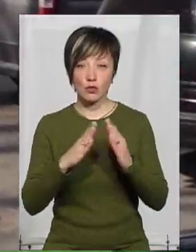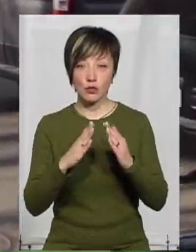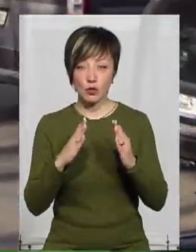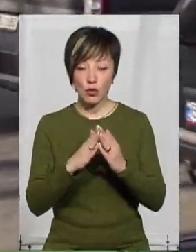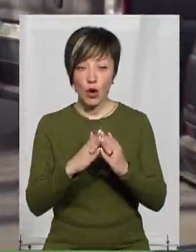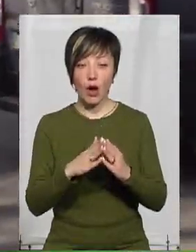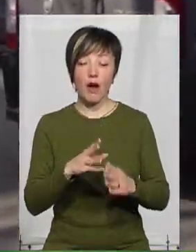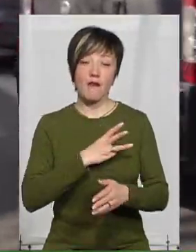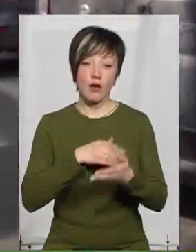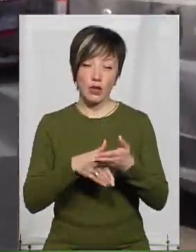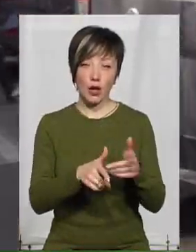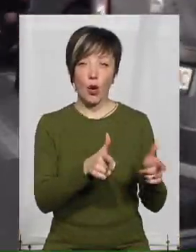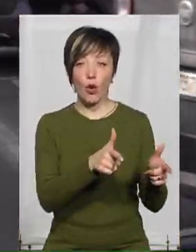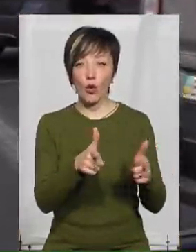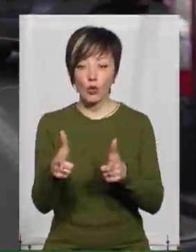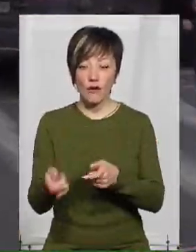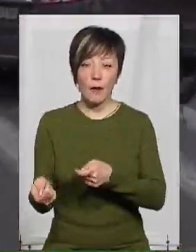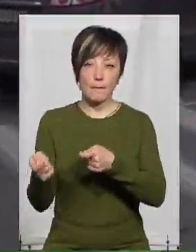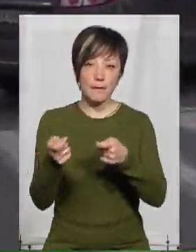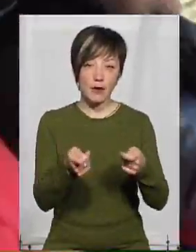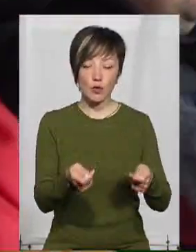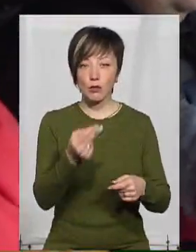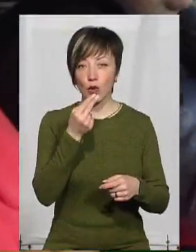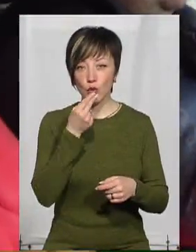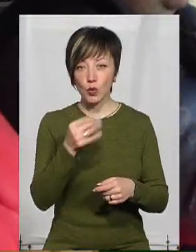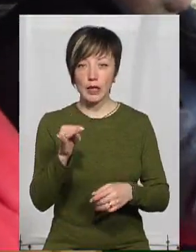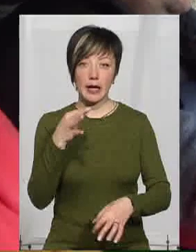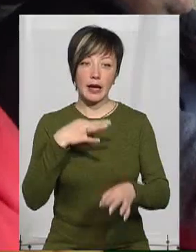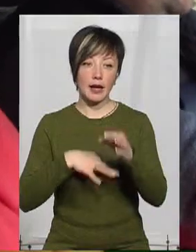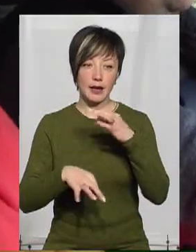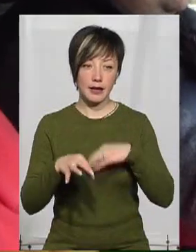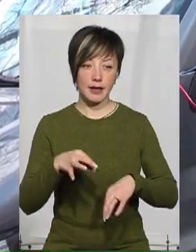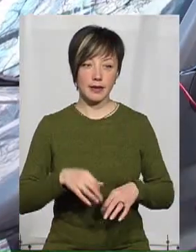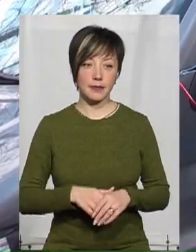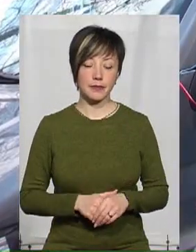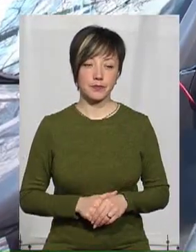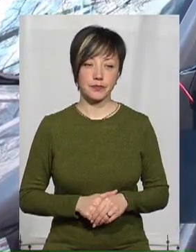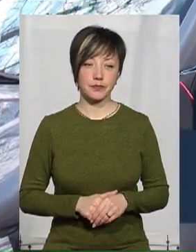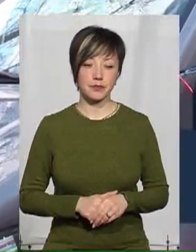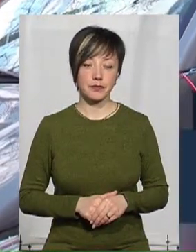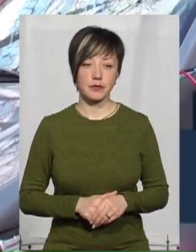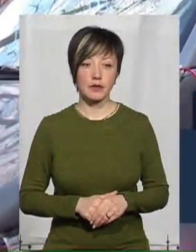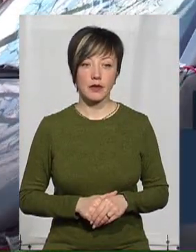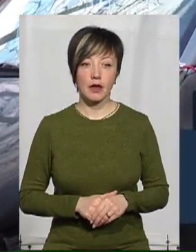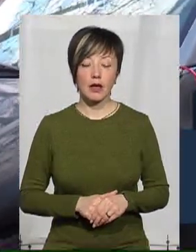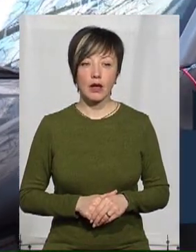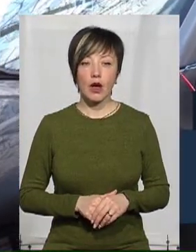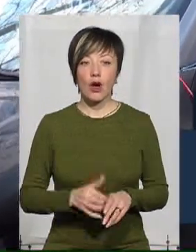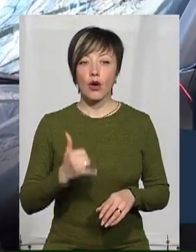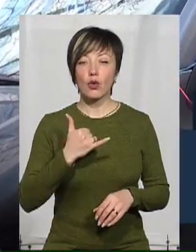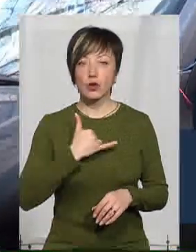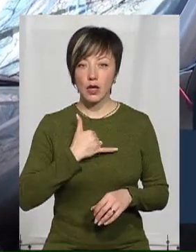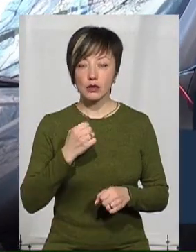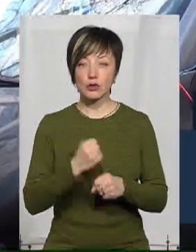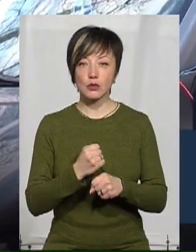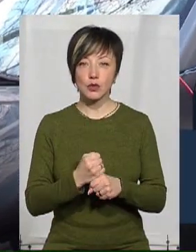організації готові також привозити їм і продукти, і ліки, каже Януш Рабєй. У нас на парафії зроблено